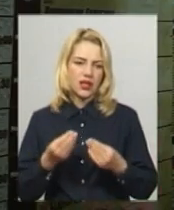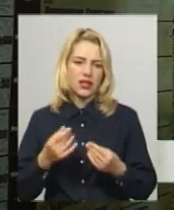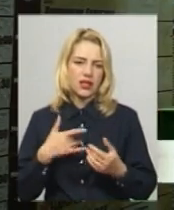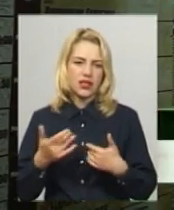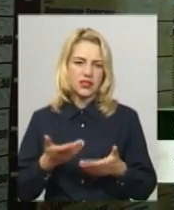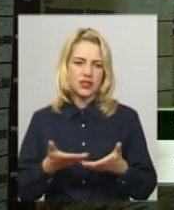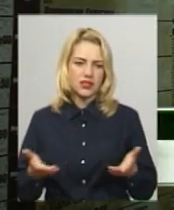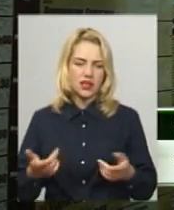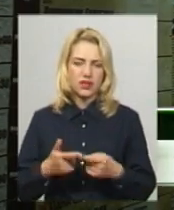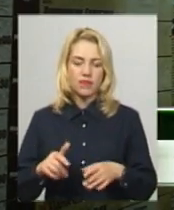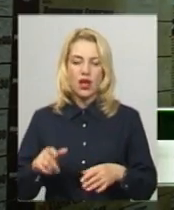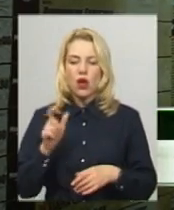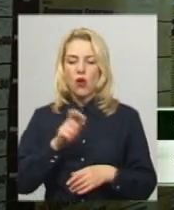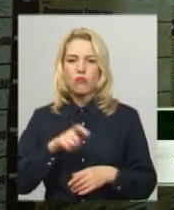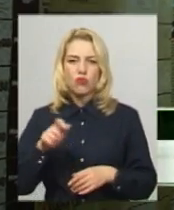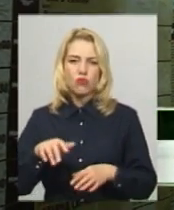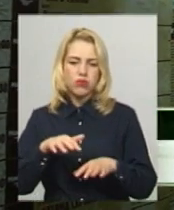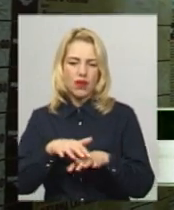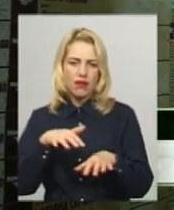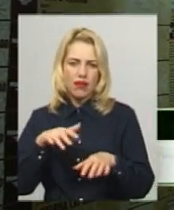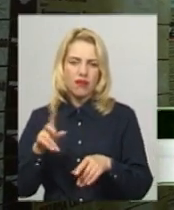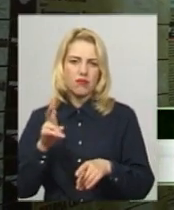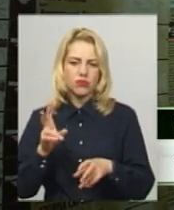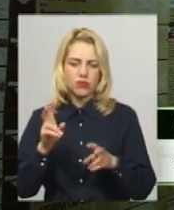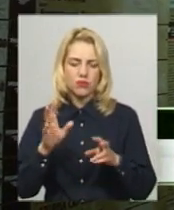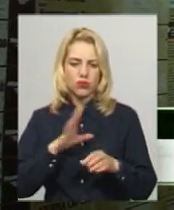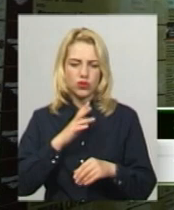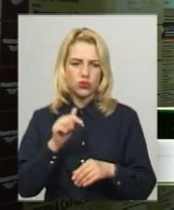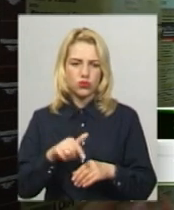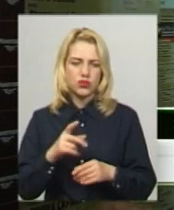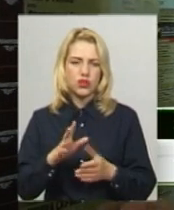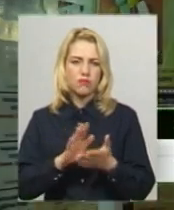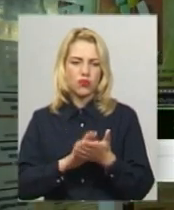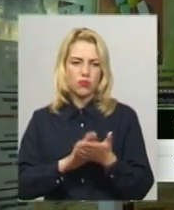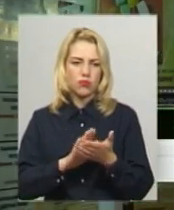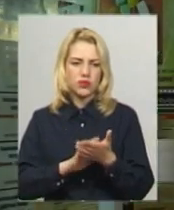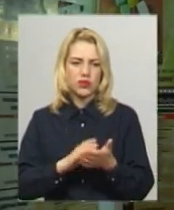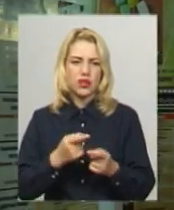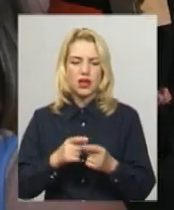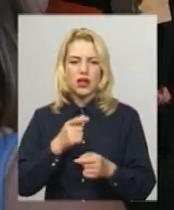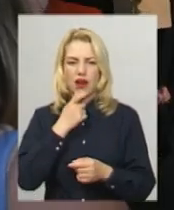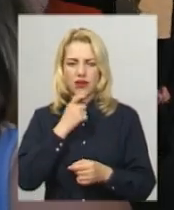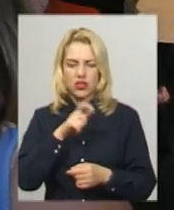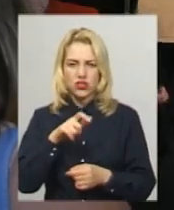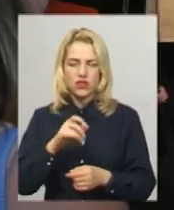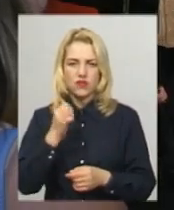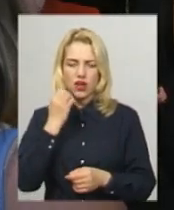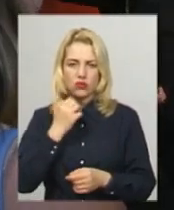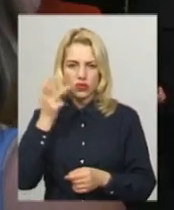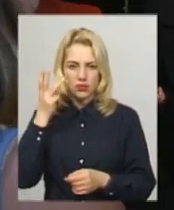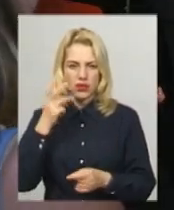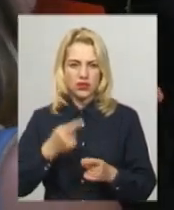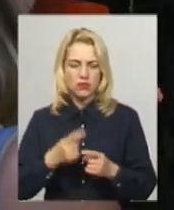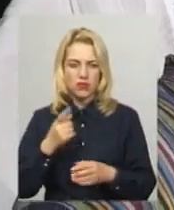Публіка, яка була шість днів – це бурхливі оплески глядачів. Дякую Хмельницькому. Перший завітав в